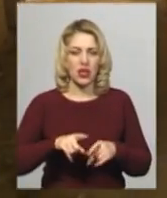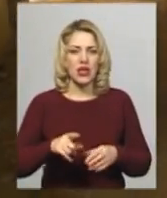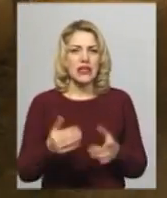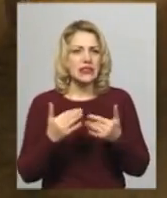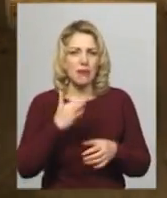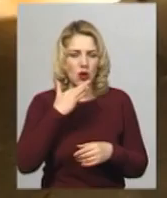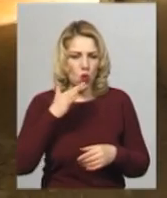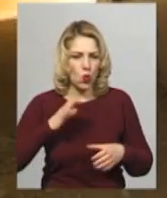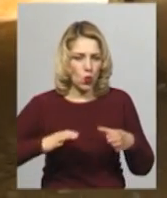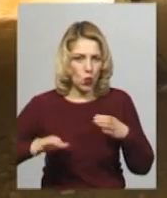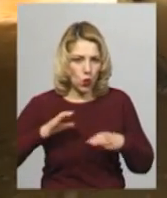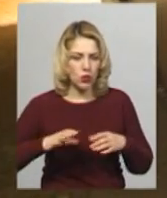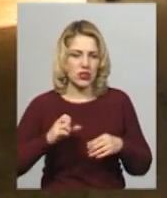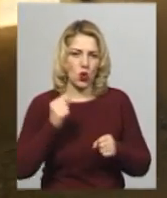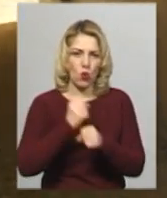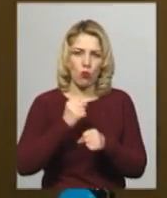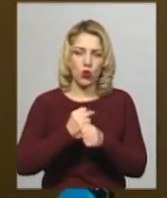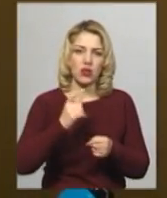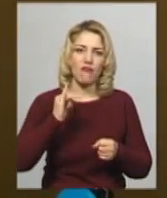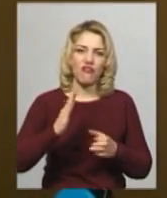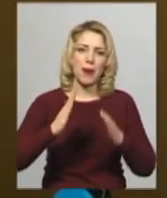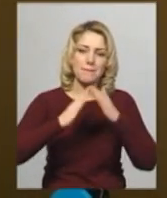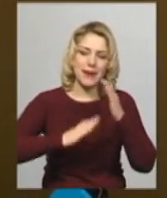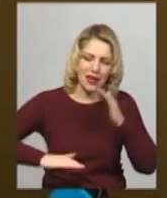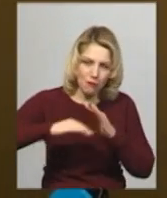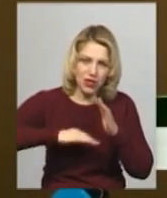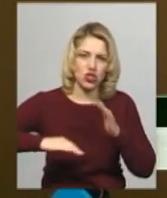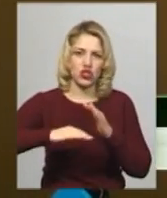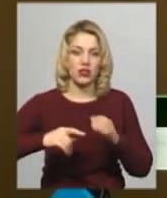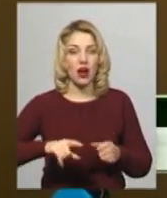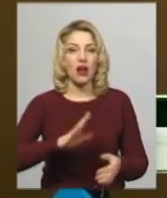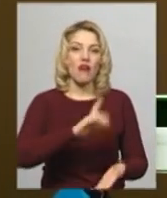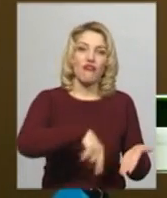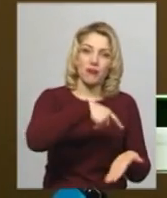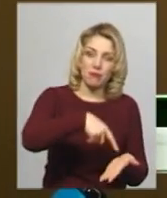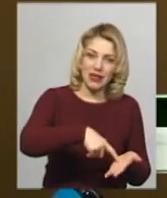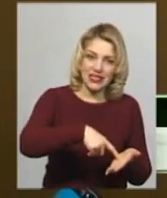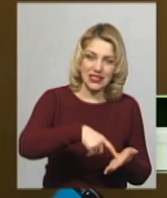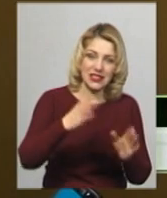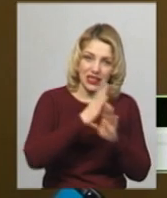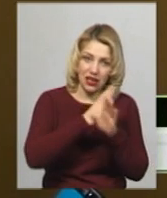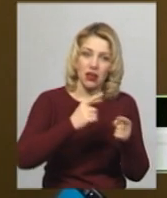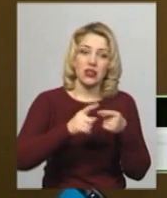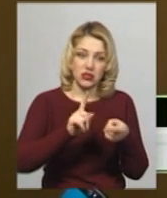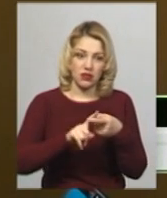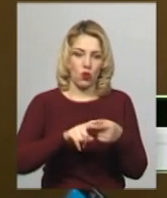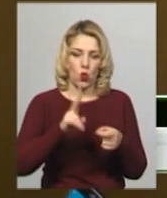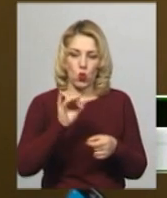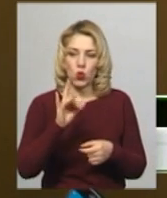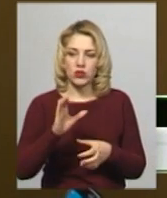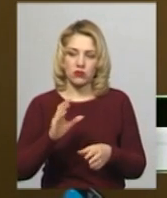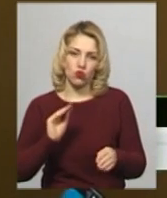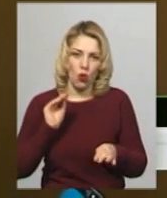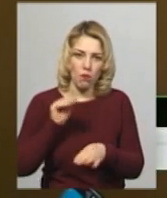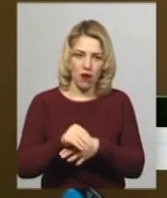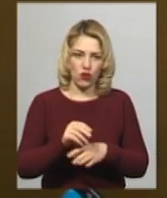роботи в приміщеннях, роботи в місті. В цьому курсі вже додалося більше роботи